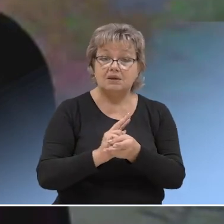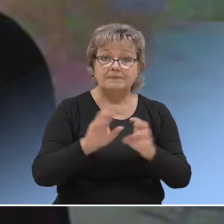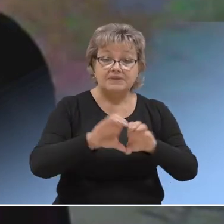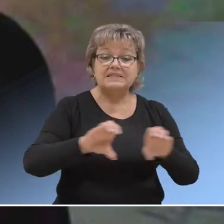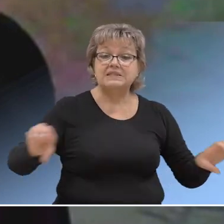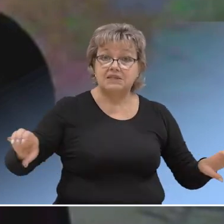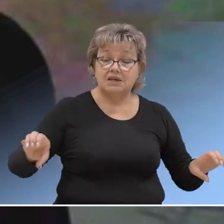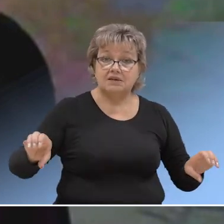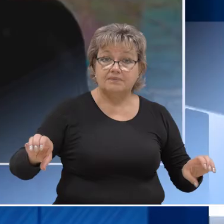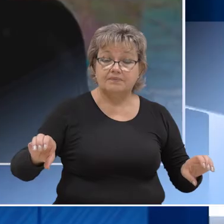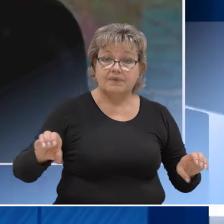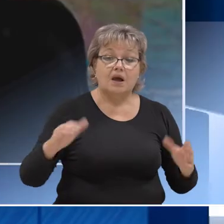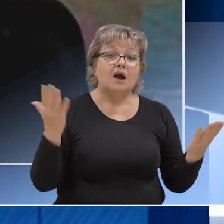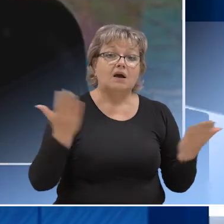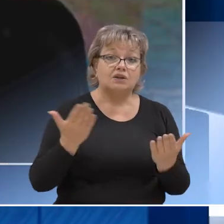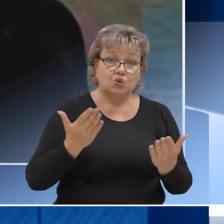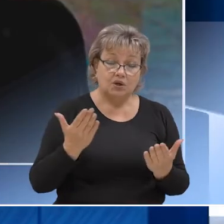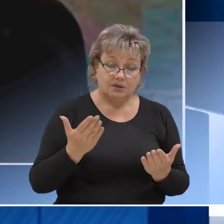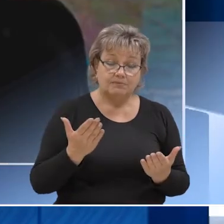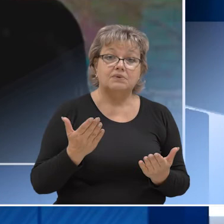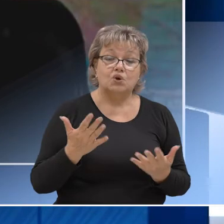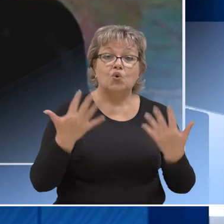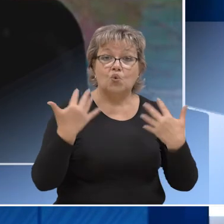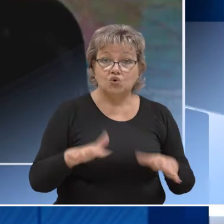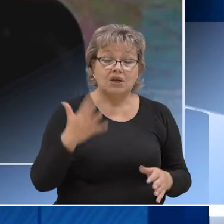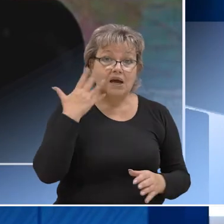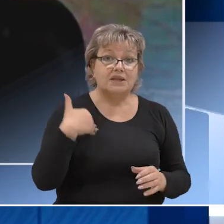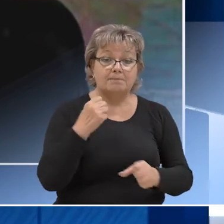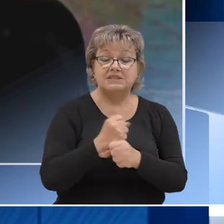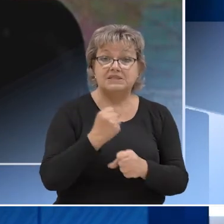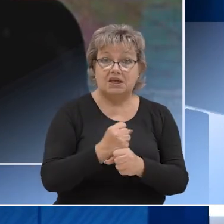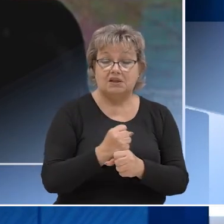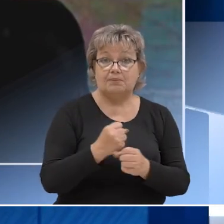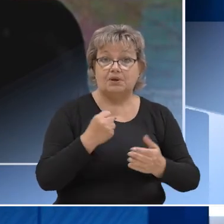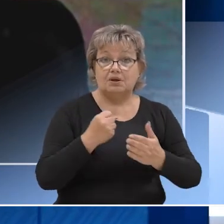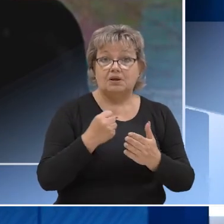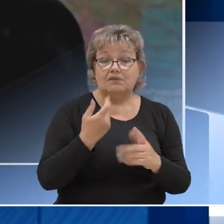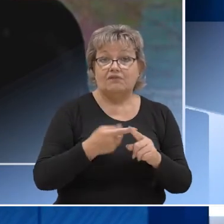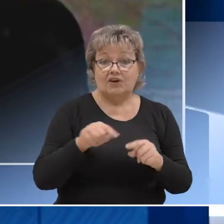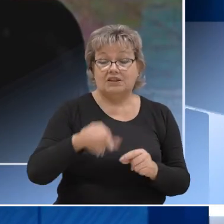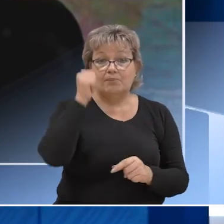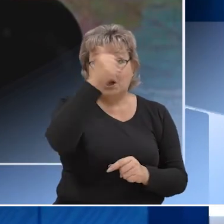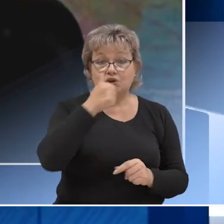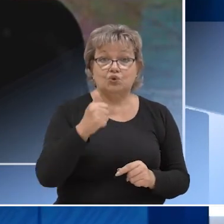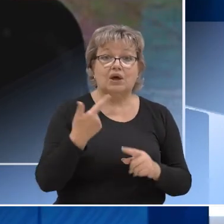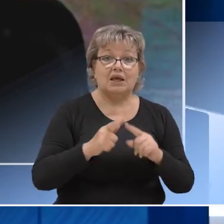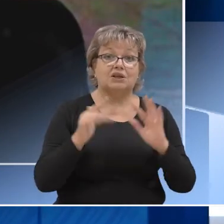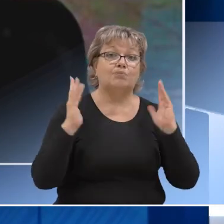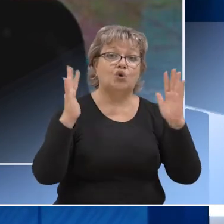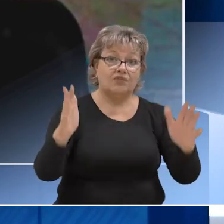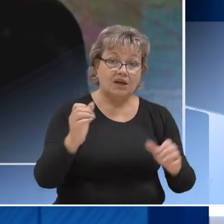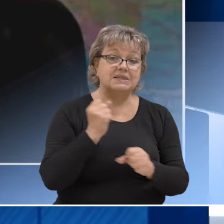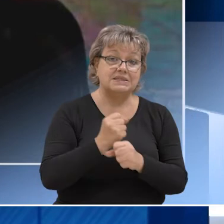сетей, которые, собственно говоря, уже когда мы доведем до ума, скажем так, в этом году этот бульвар,